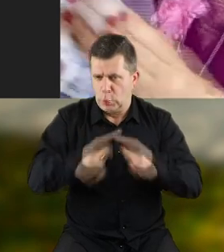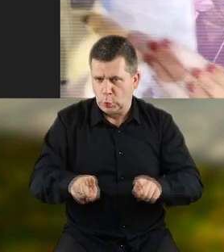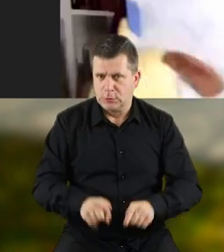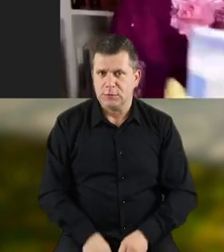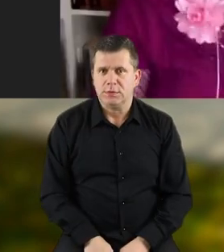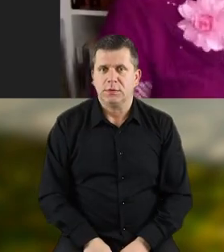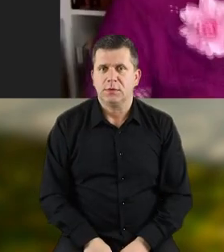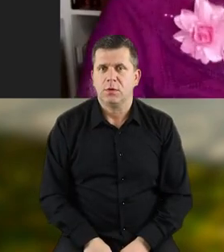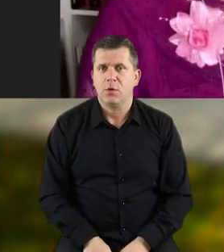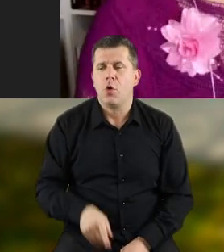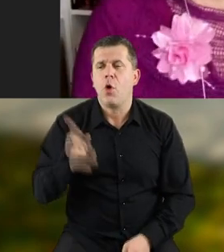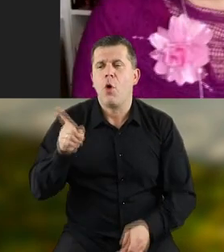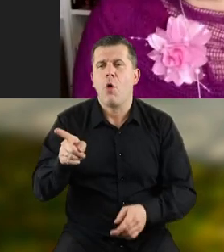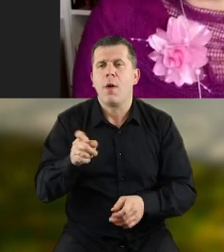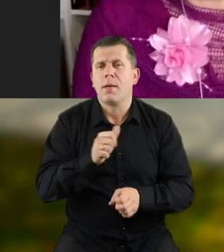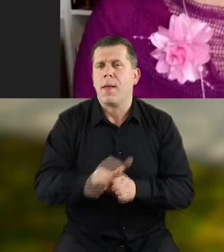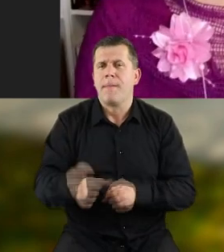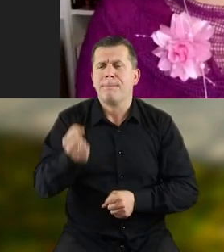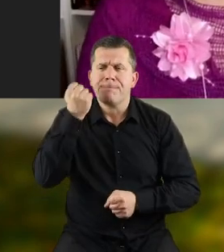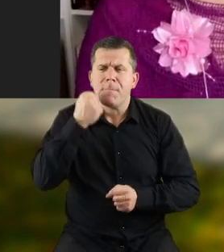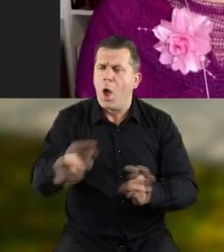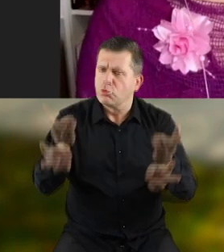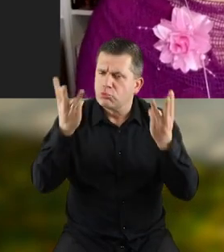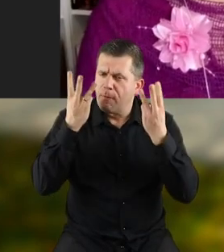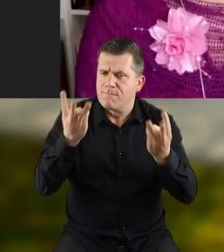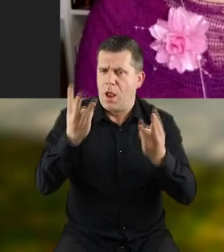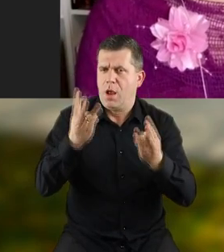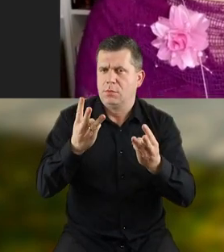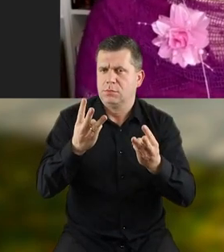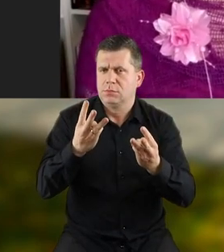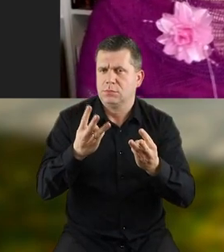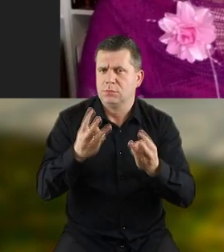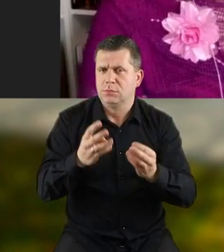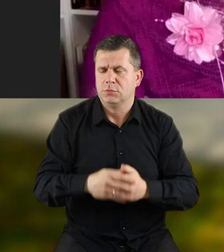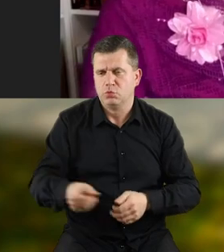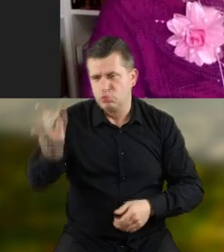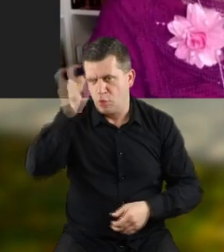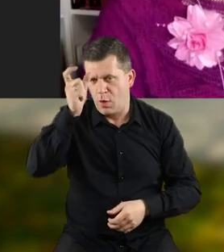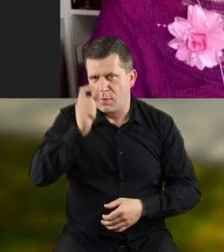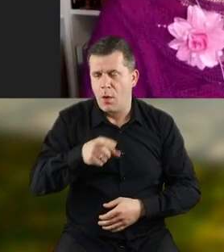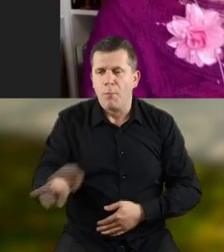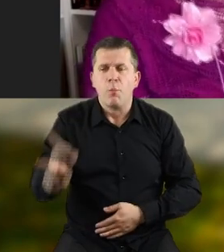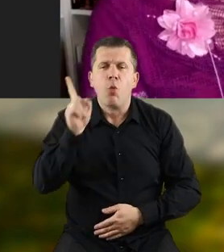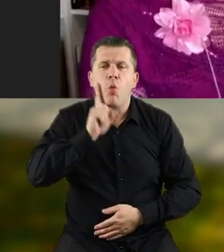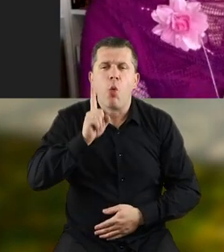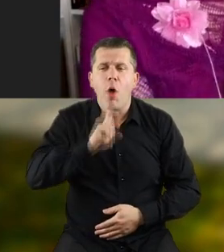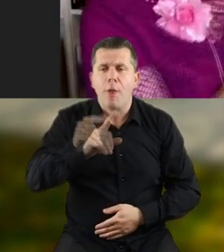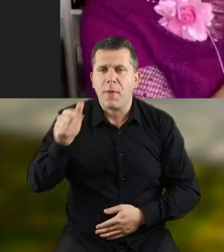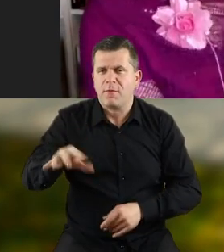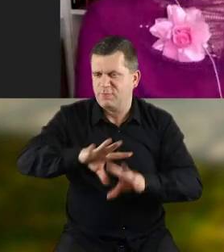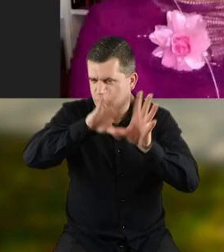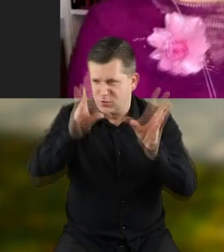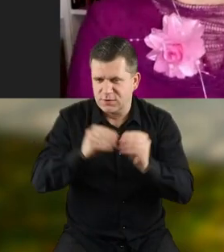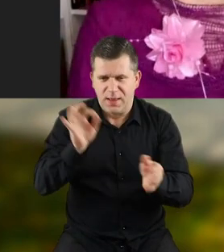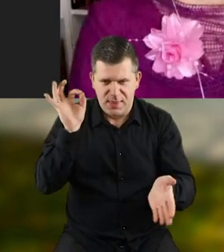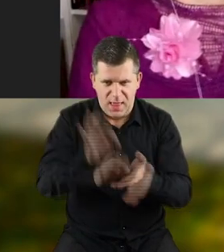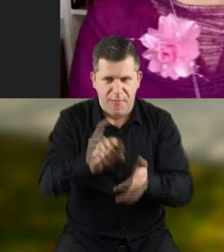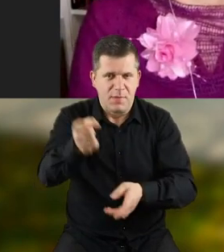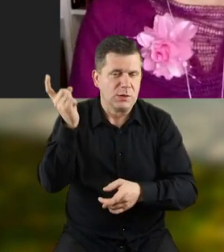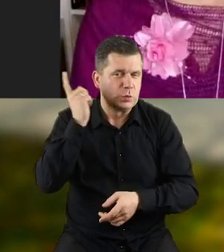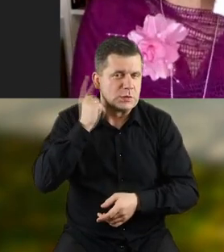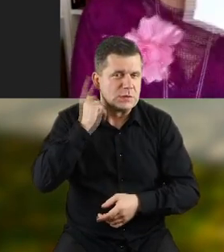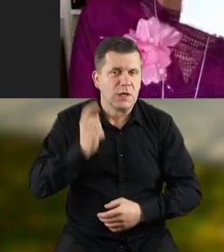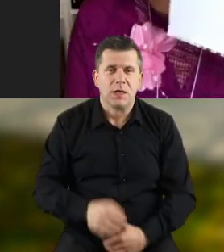ją krócej, chociaż ona jest o bardzo ważnym dla nas człowieku. Jest o takim chłopcu, wszyscy o nim